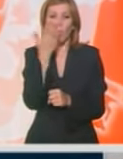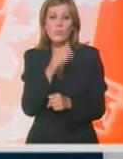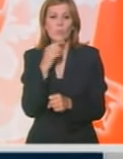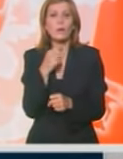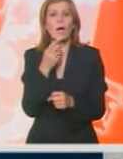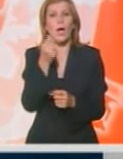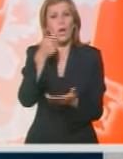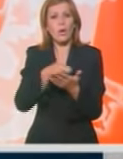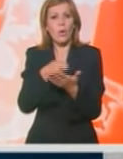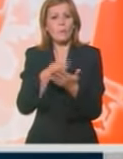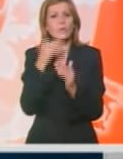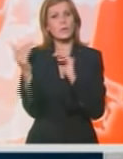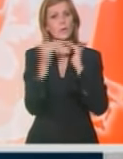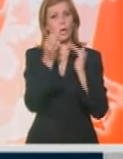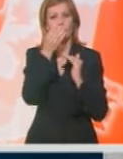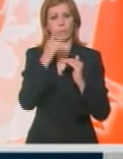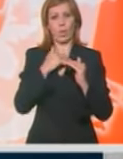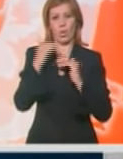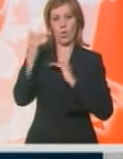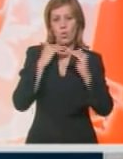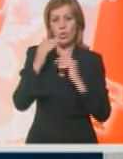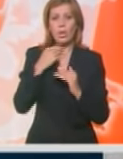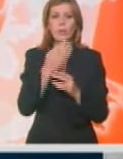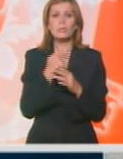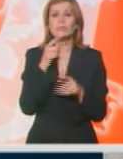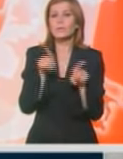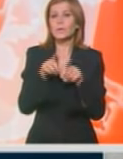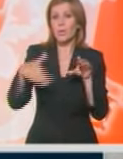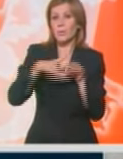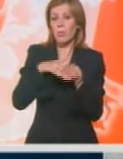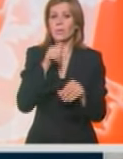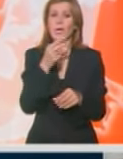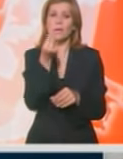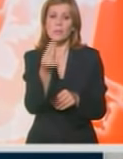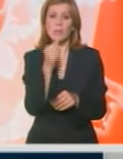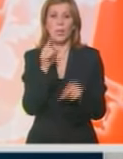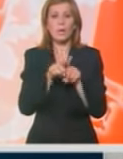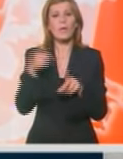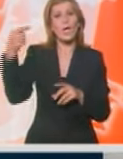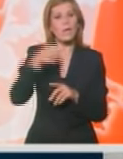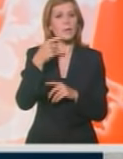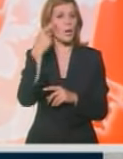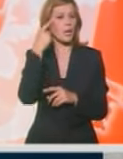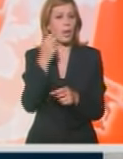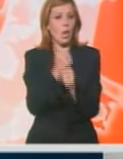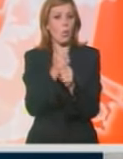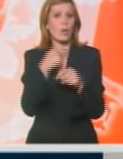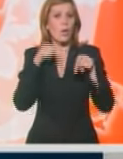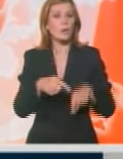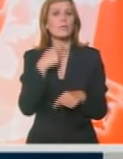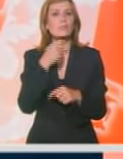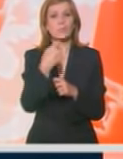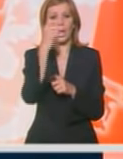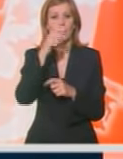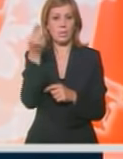ekonomsko saradnje među Kine i Srbije i na taj način uposljiti i Srbiju, a i omogućiti investitorima s Kine da učestvuju u izgradnji Srbije.